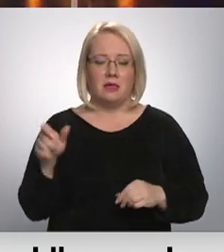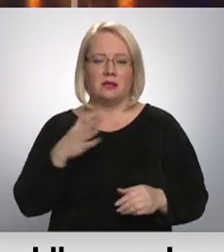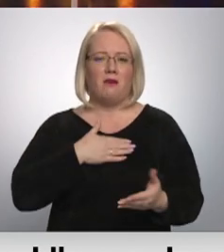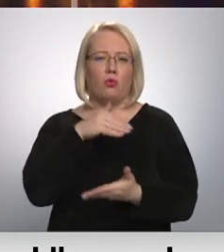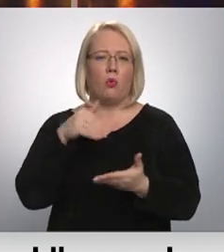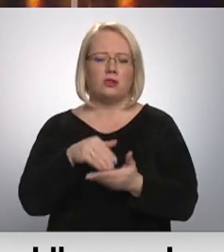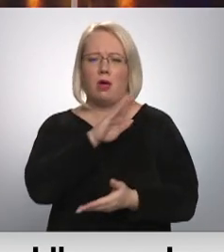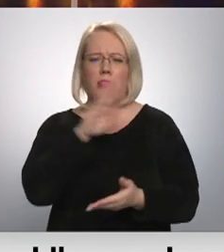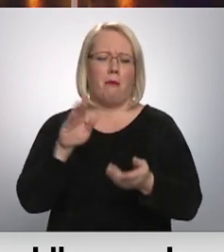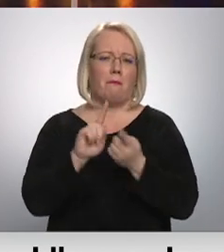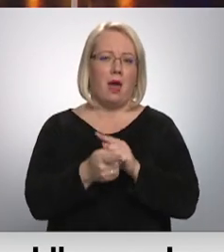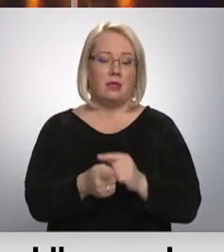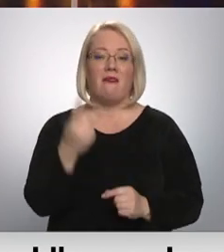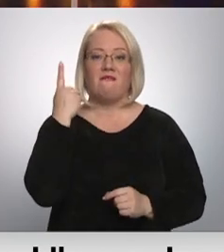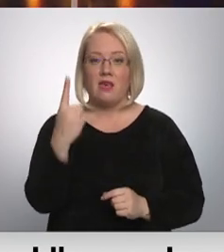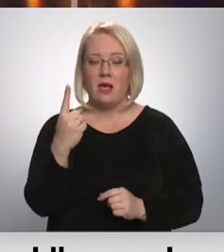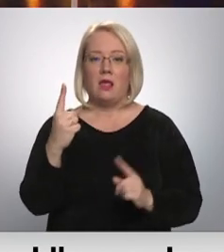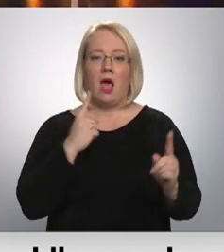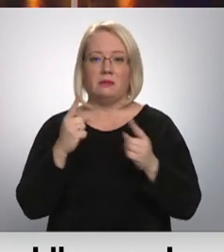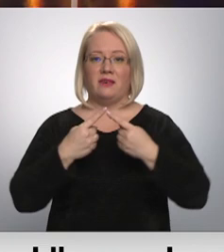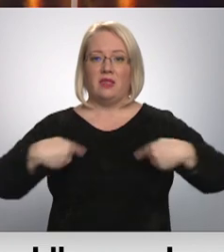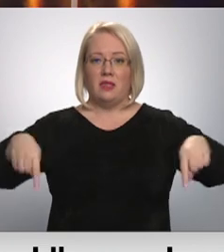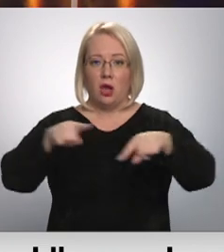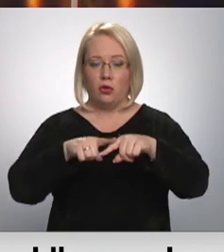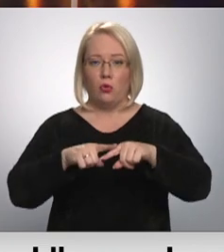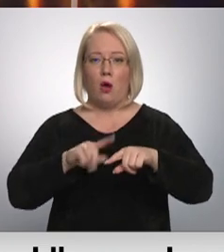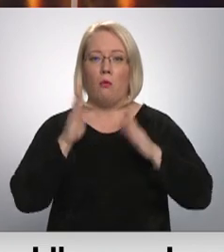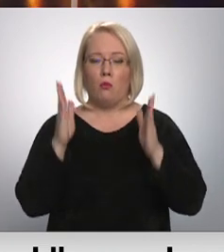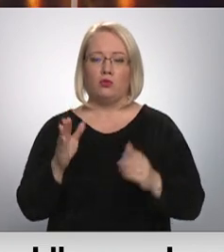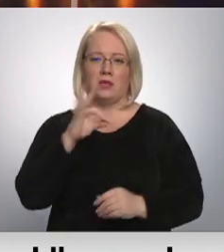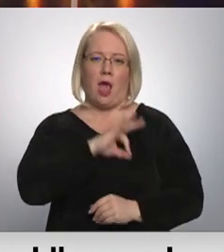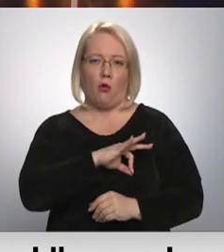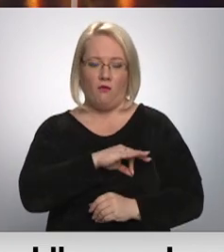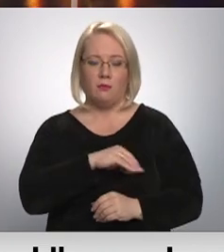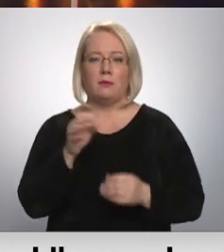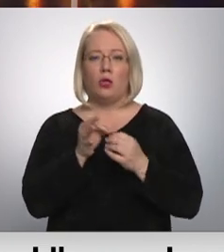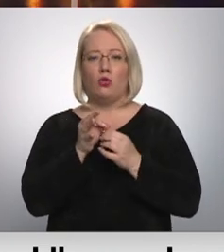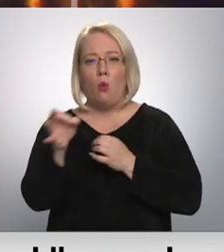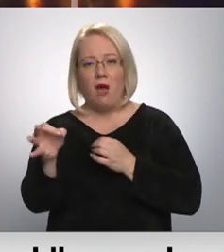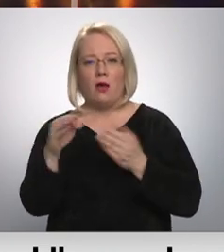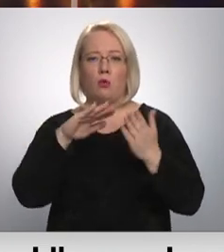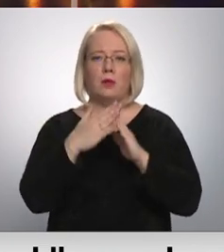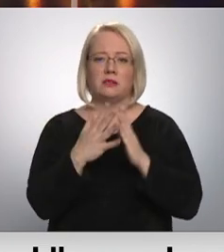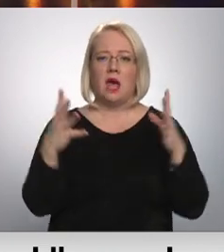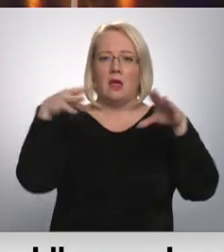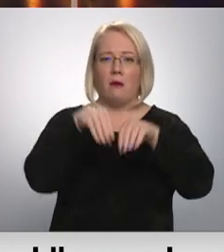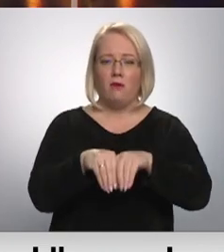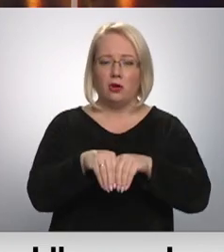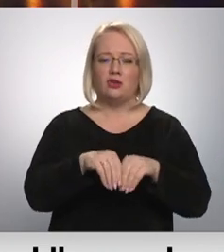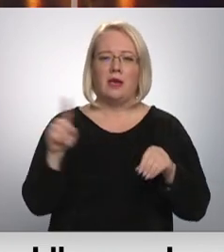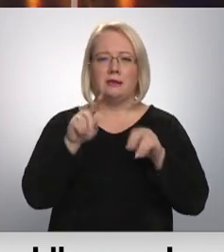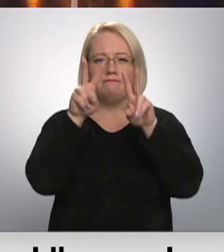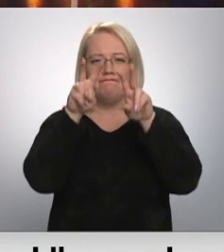nemaina, norādot, ka viena administratīvā teritorija dos vīrkni ieguvumu. Turklāt novadu un pilsētu apvienošanu esot krietni